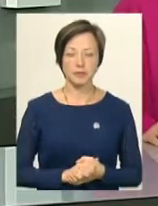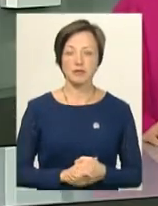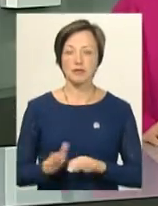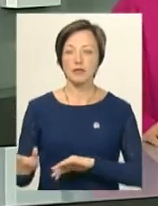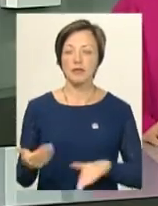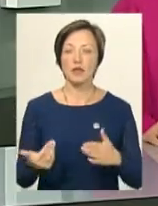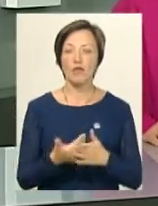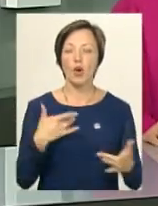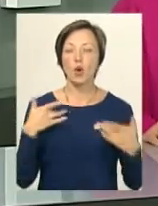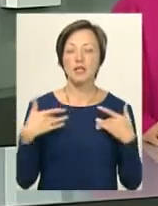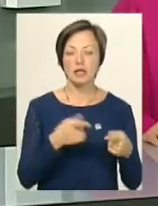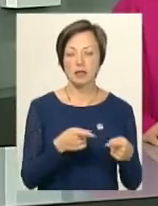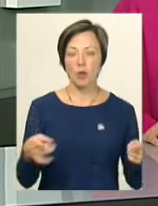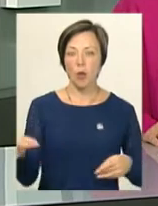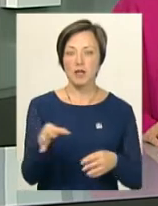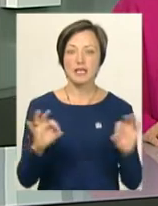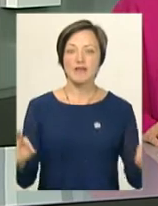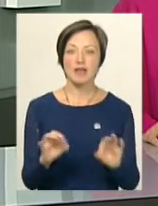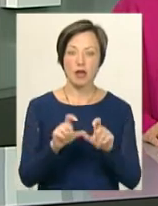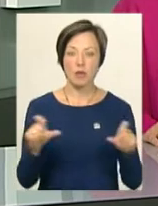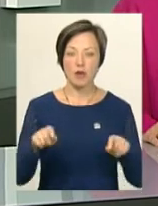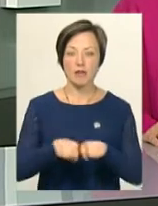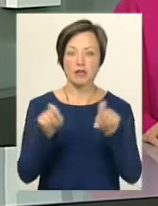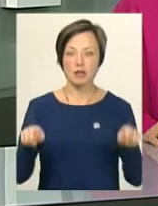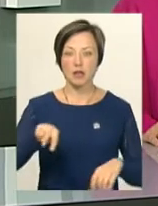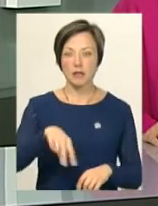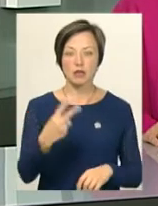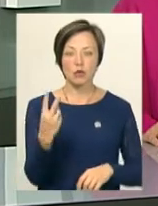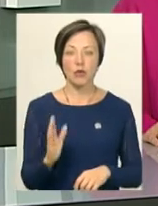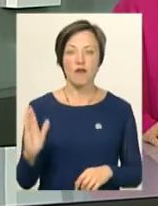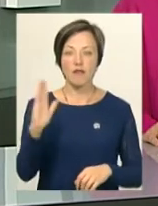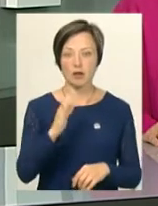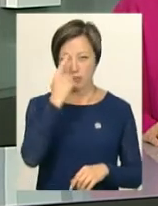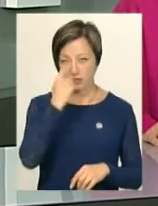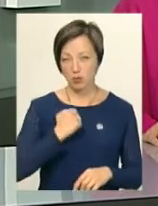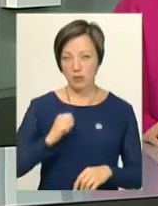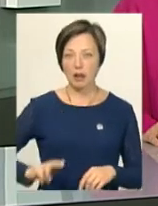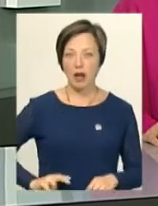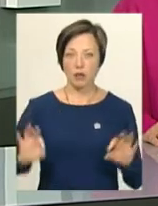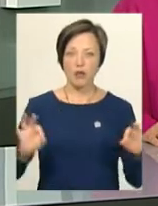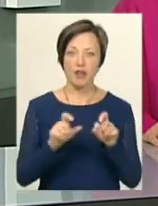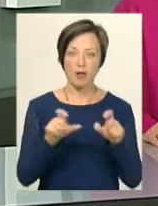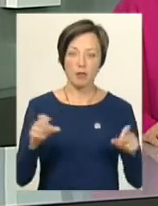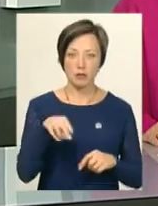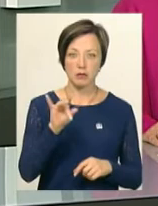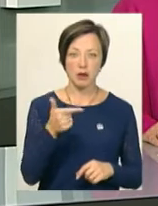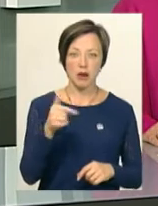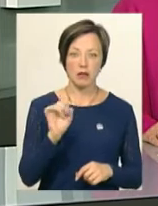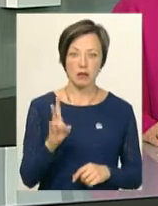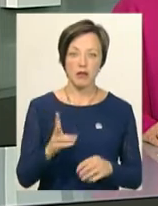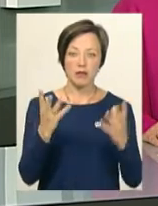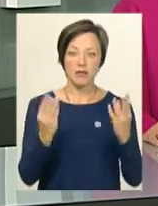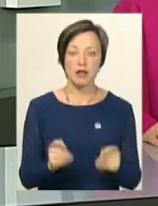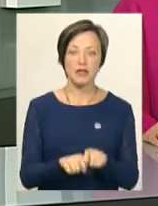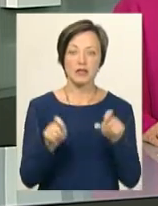Новий концертний сезон в обласній філармонії відкриють 22 вересня. Про це нам повідомив директор філармонії Олександр Драган. У день